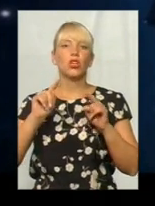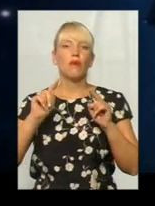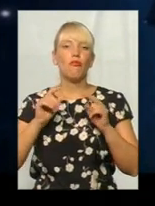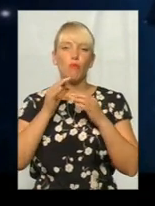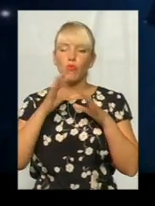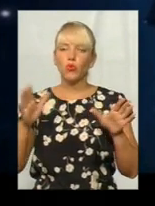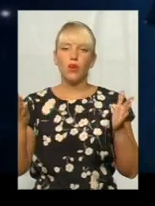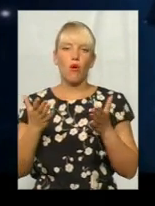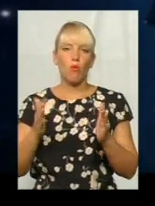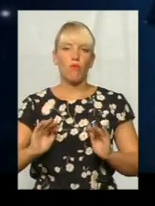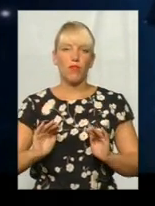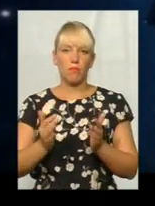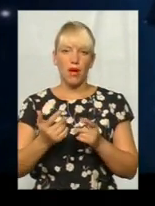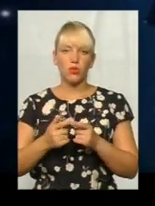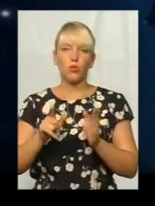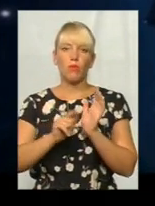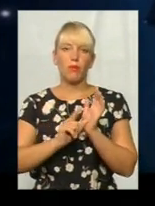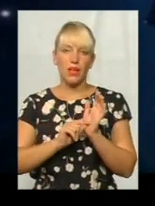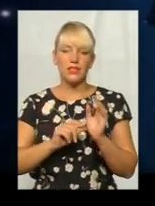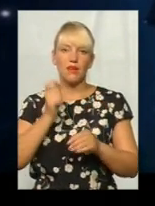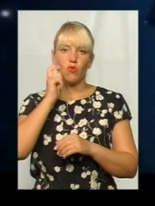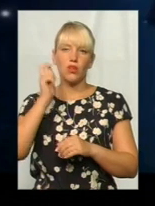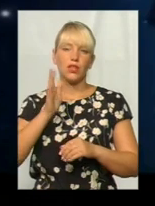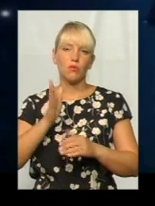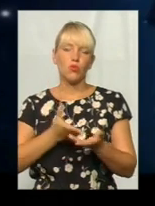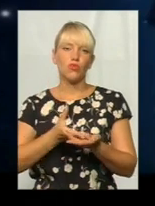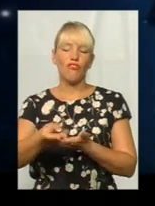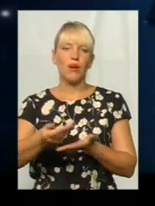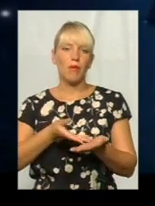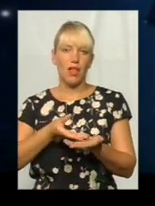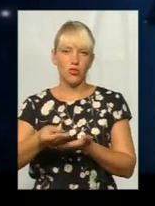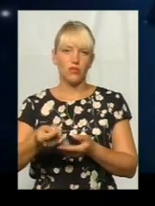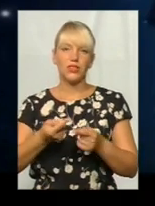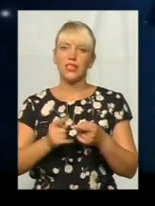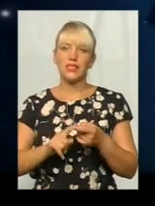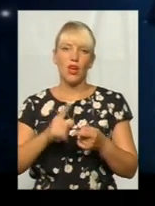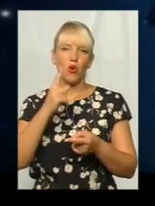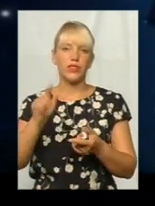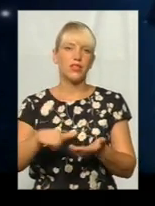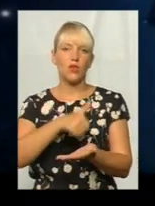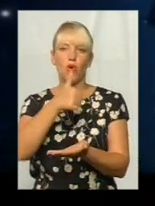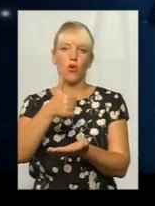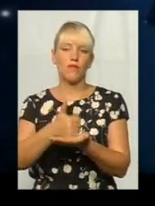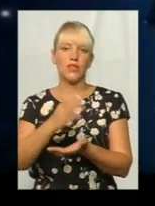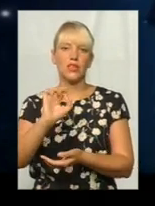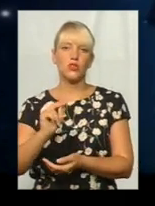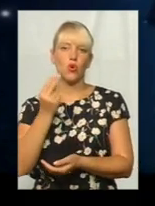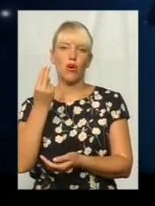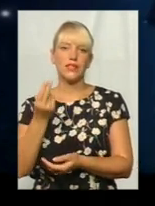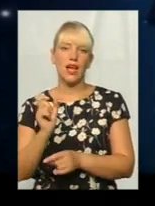пенсії в Україні будуть виплачуватись. Це одне з головних соціальних